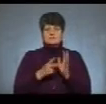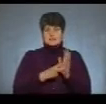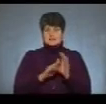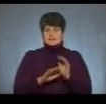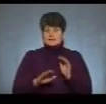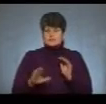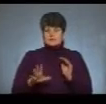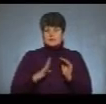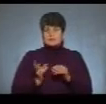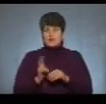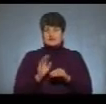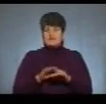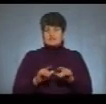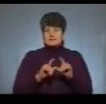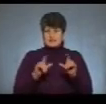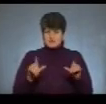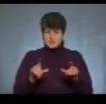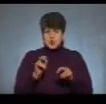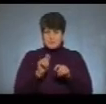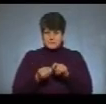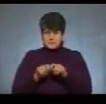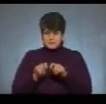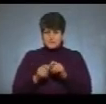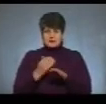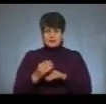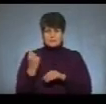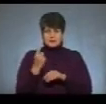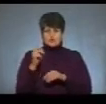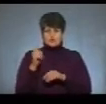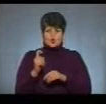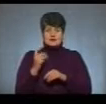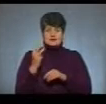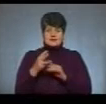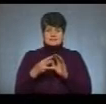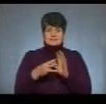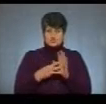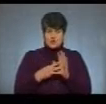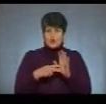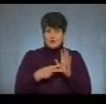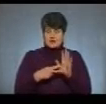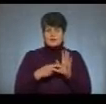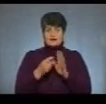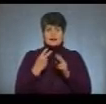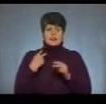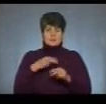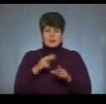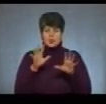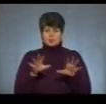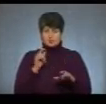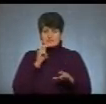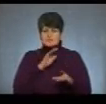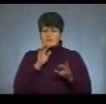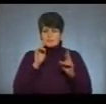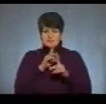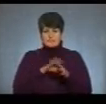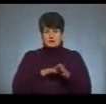що відвідували цей садок. Розслідування за частиною першої статті 137 Кримінального кодексу України це неналежне виконання обов